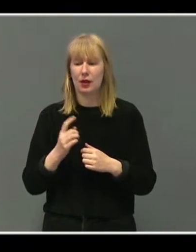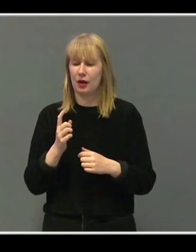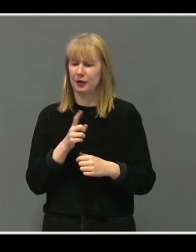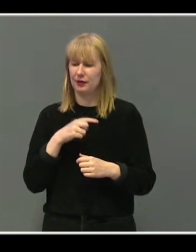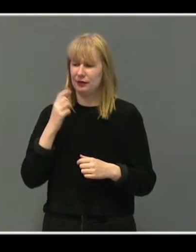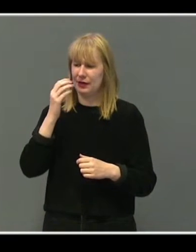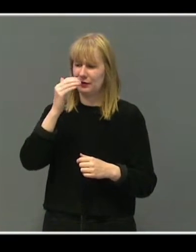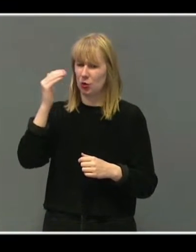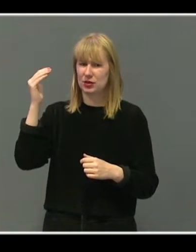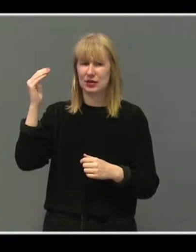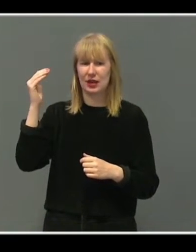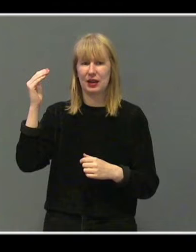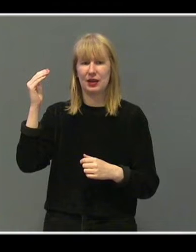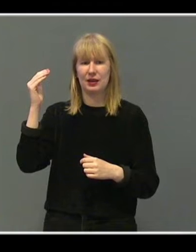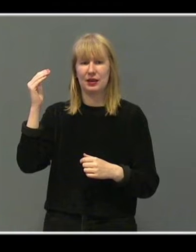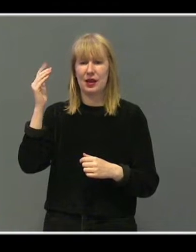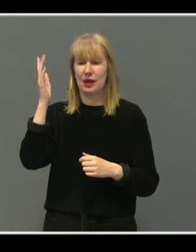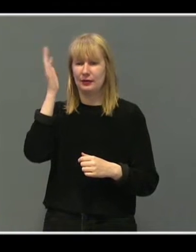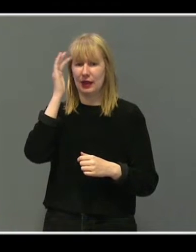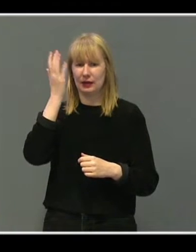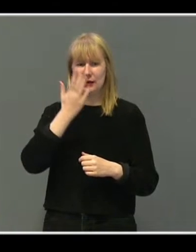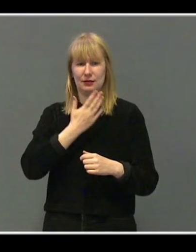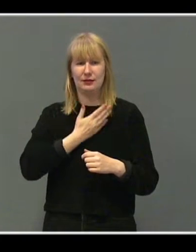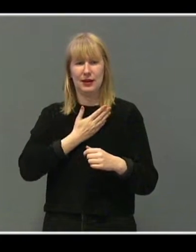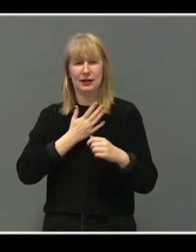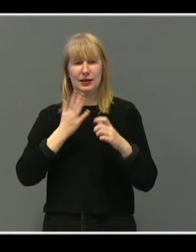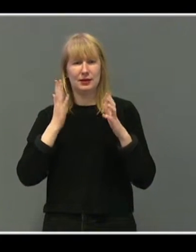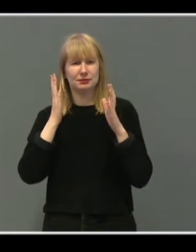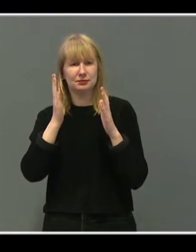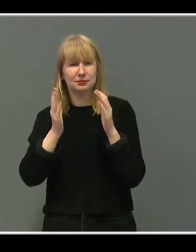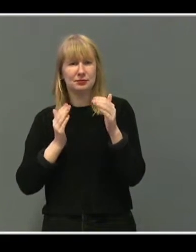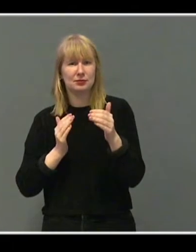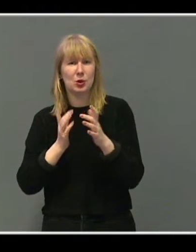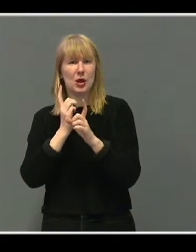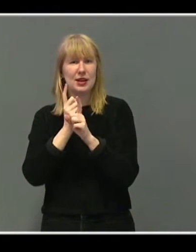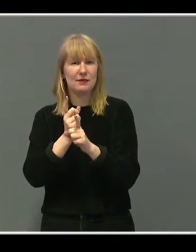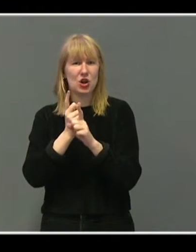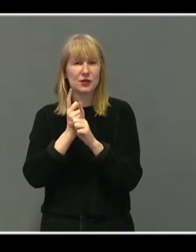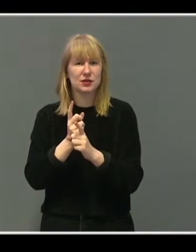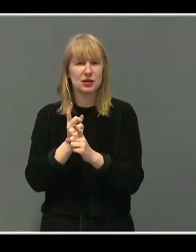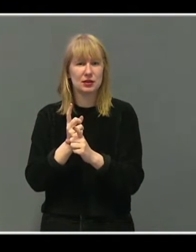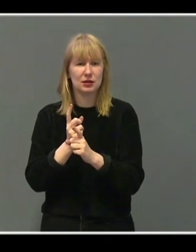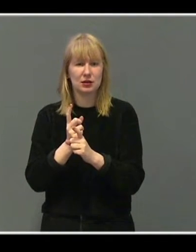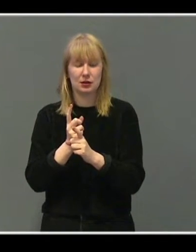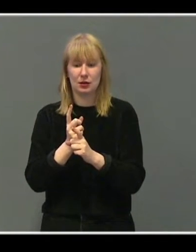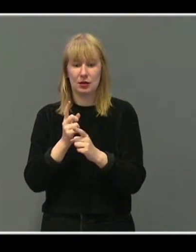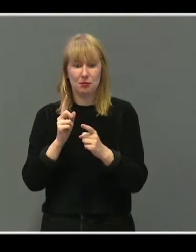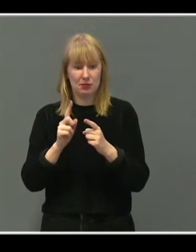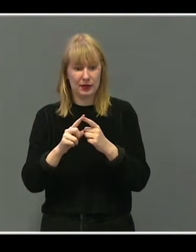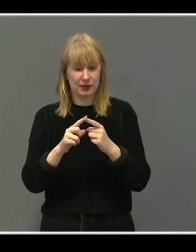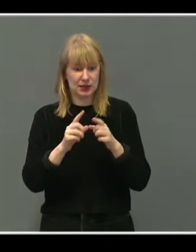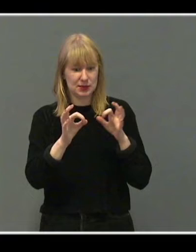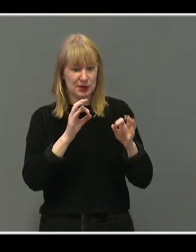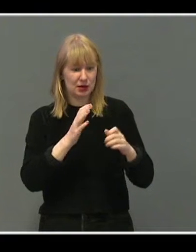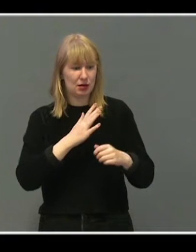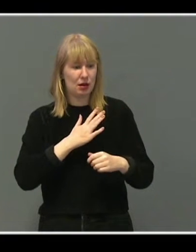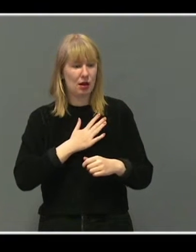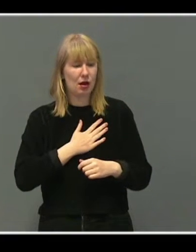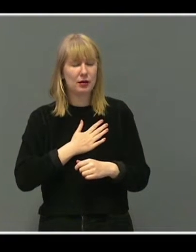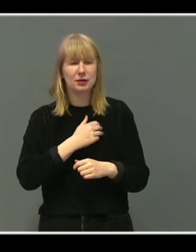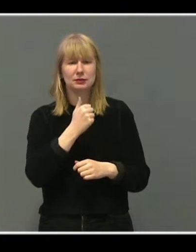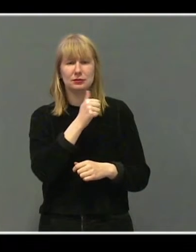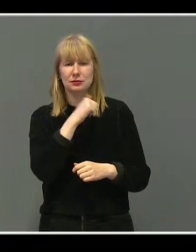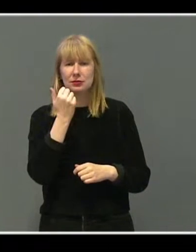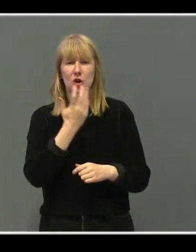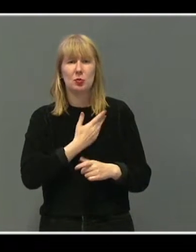voksne pakker verden inn i våre referanser? Og så ligger det enorme muligheter i spill- -"som vi